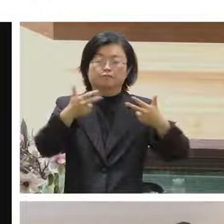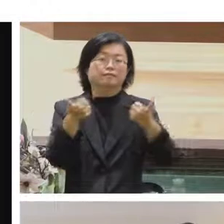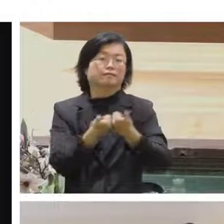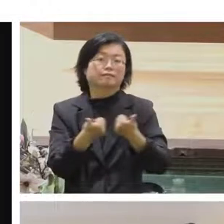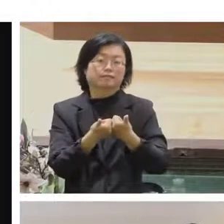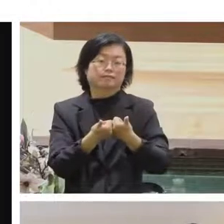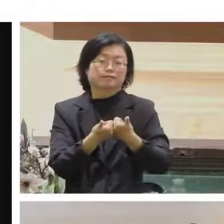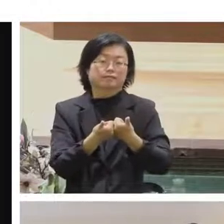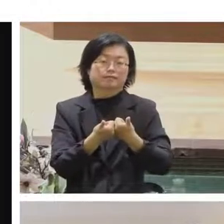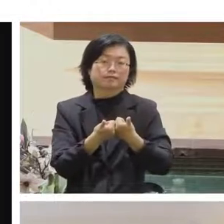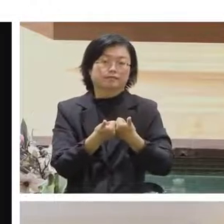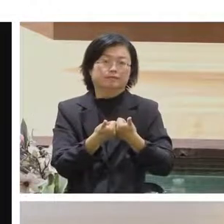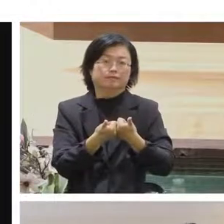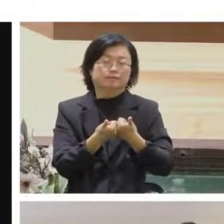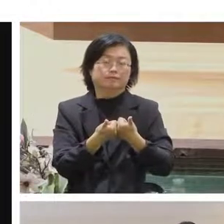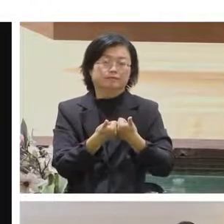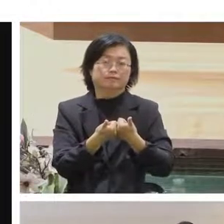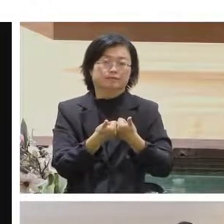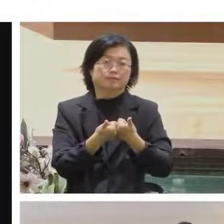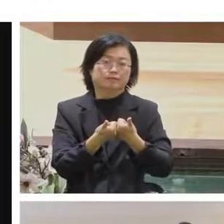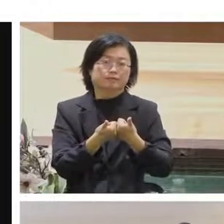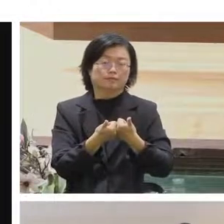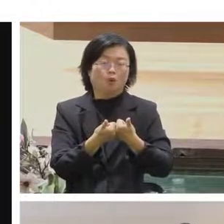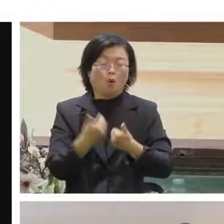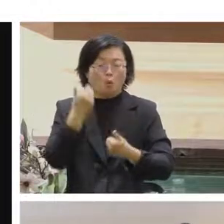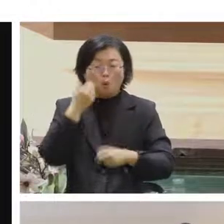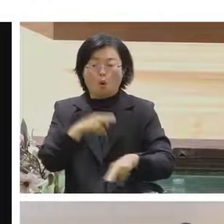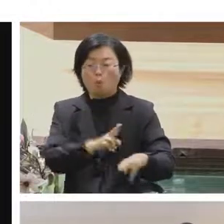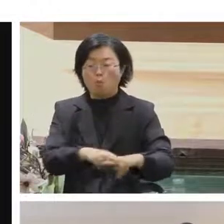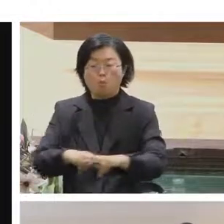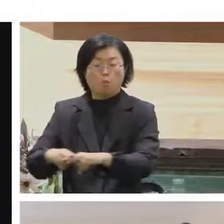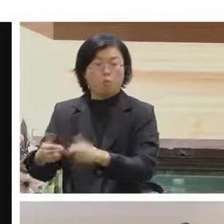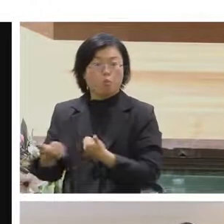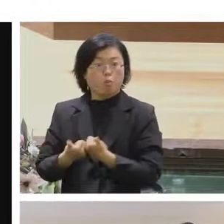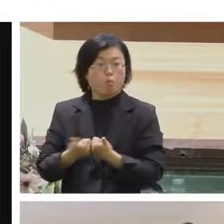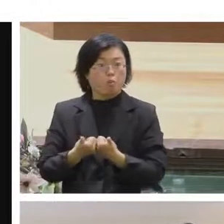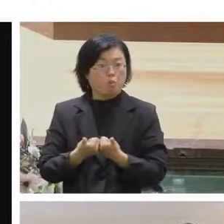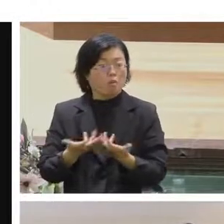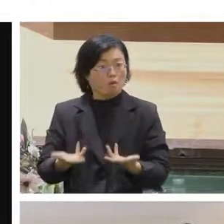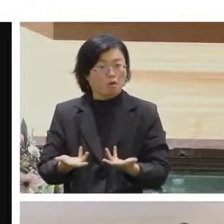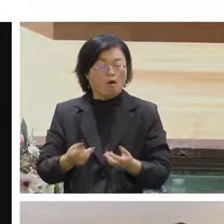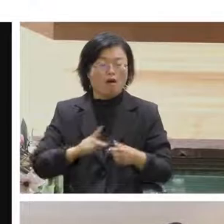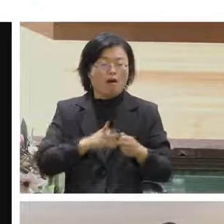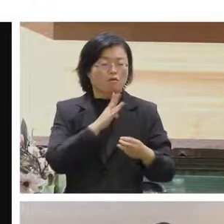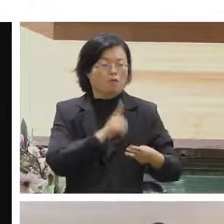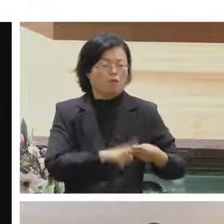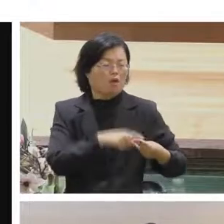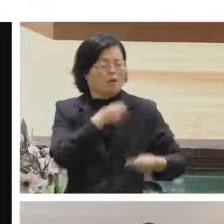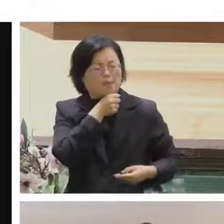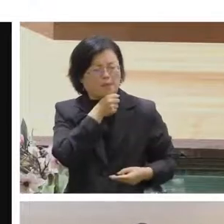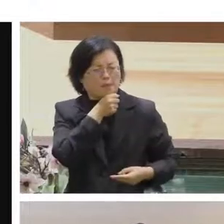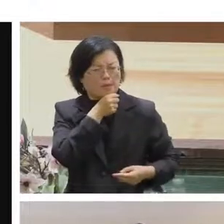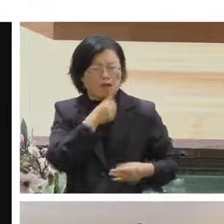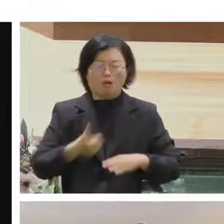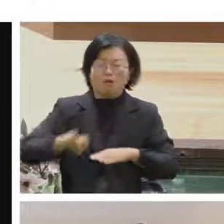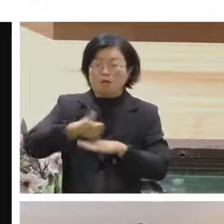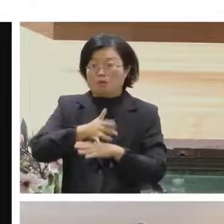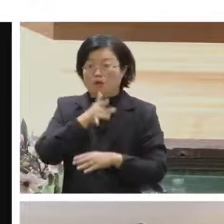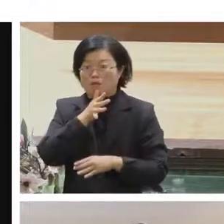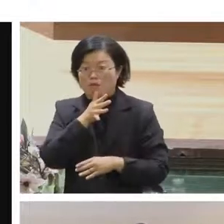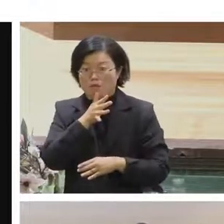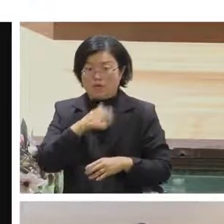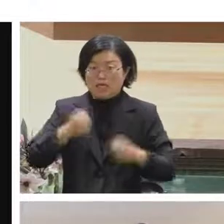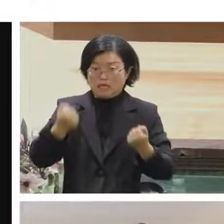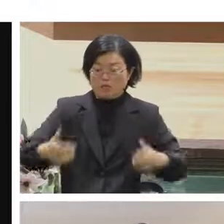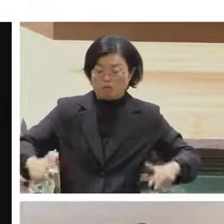是如果像語談會語談人就是做談會的時候或者是主持人啊以及發表者就會在視訊會